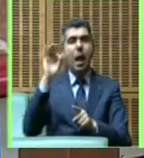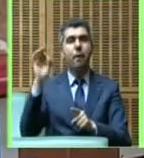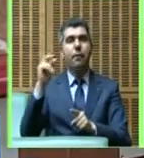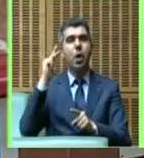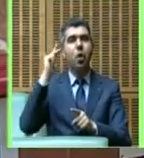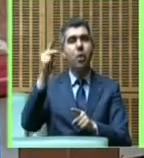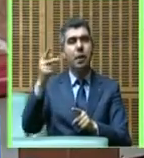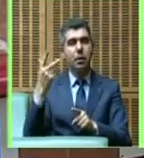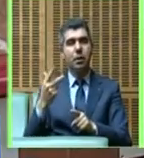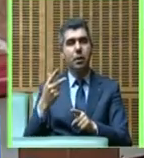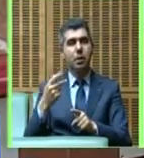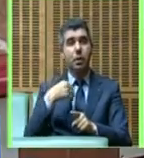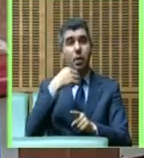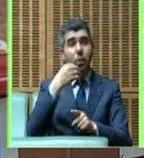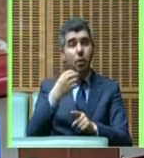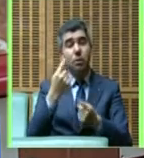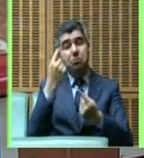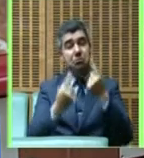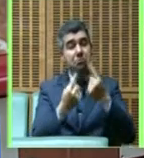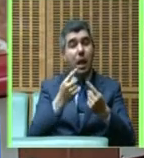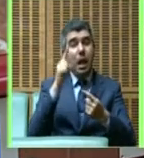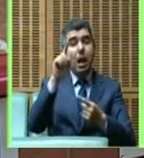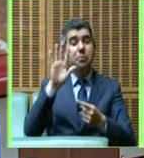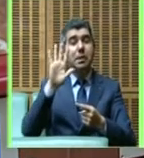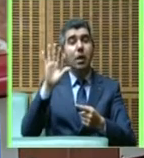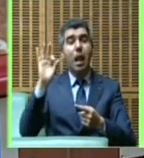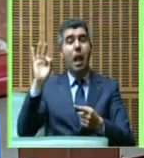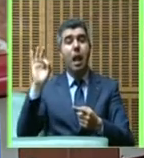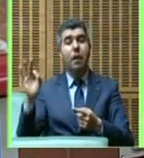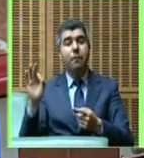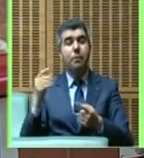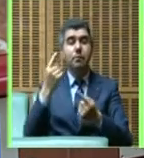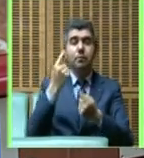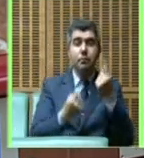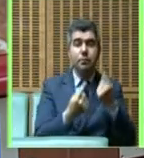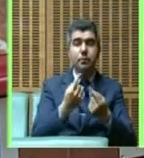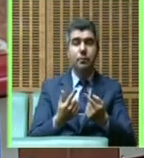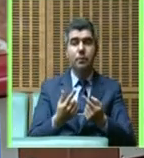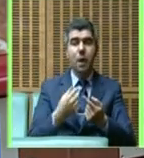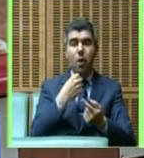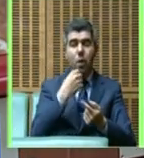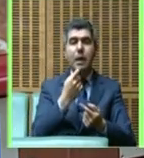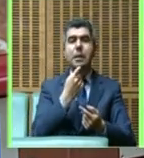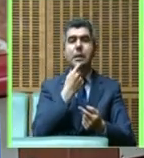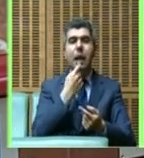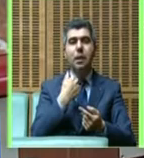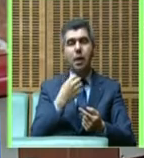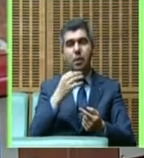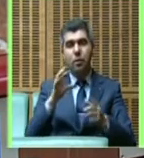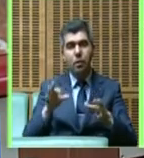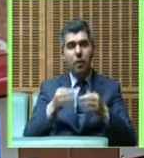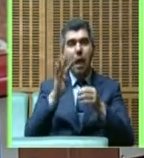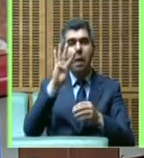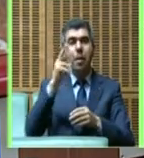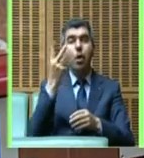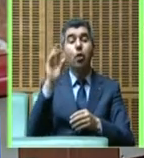بمنع 15500 كيلومتر هي اللي بقات في الفترة المتبقية من البينير التازة نموذج للإقليم 420